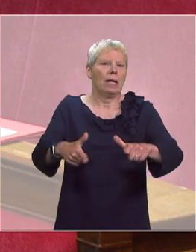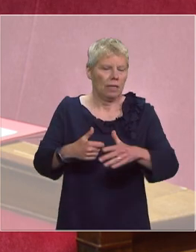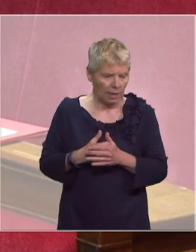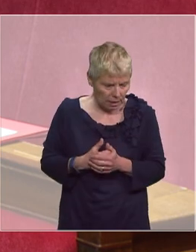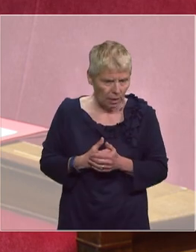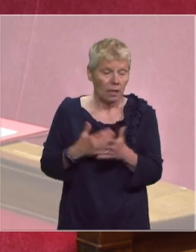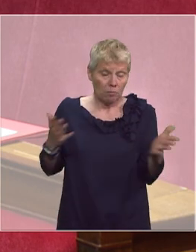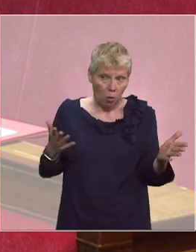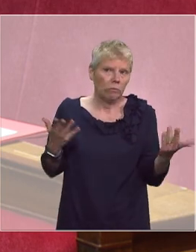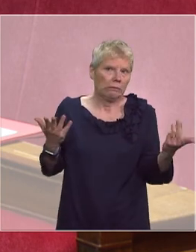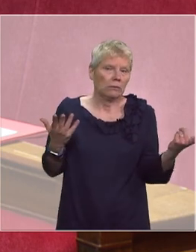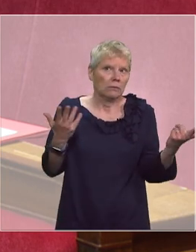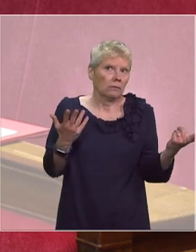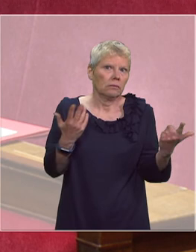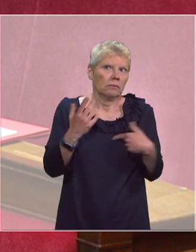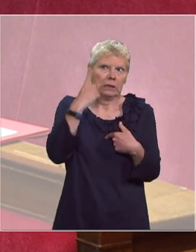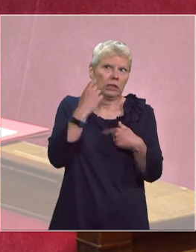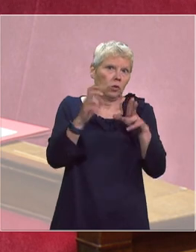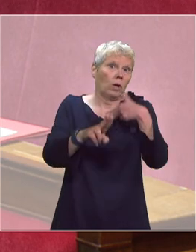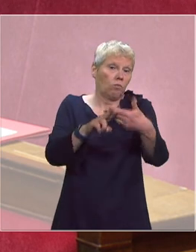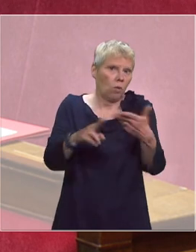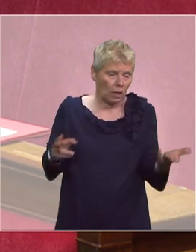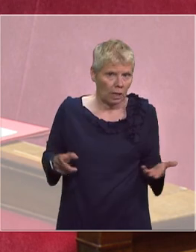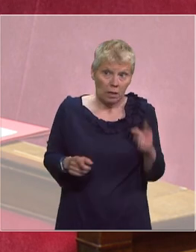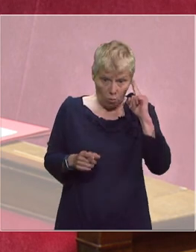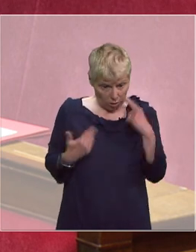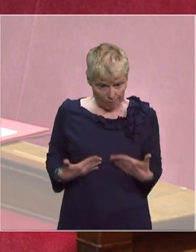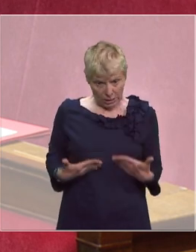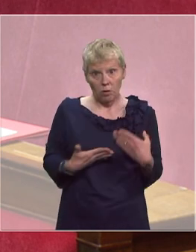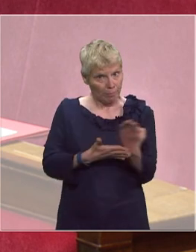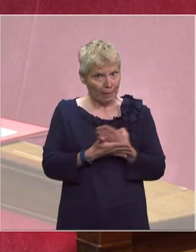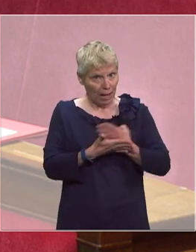je réponds aux questions qu me pose mais je parle peu. Pourquoi ? Parce que nous sommes en train d'y travailler.